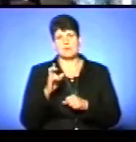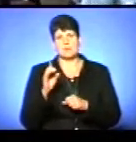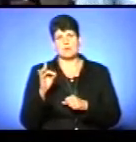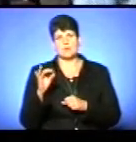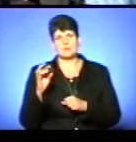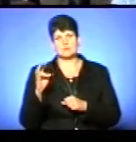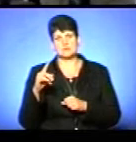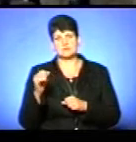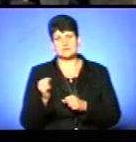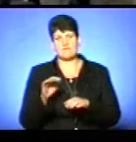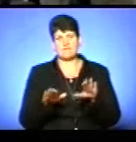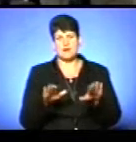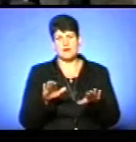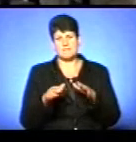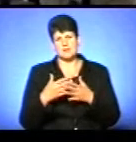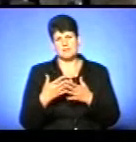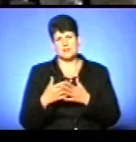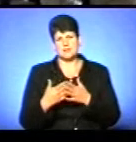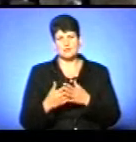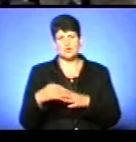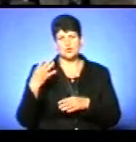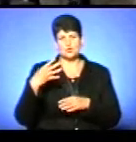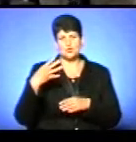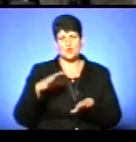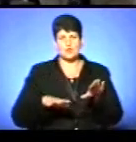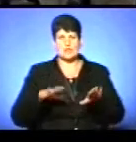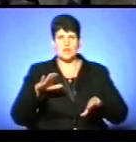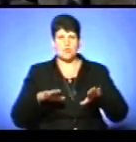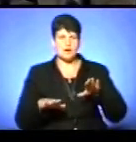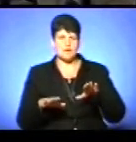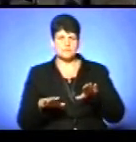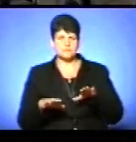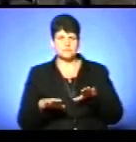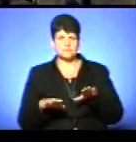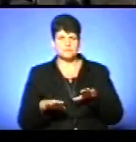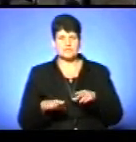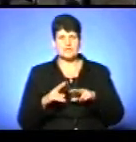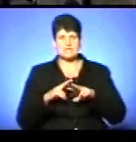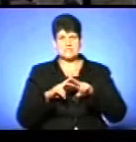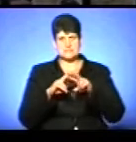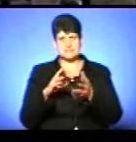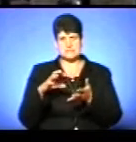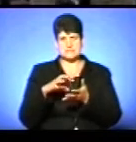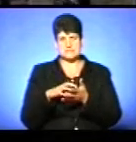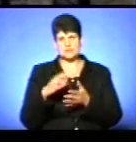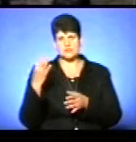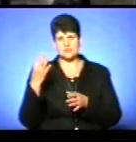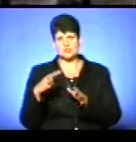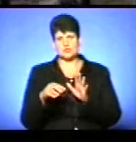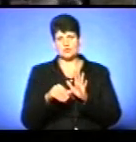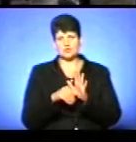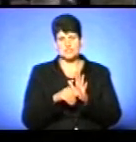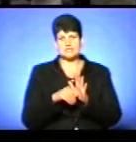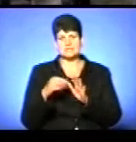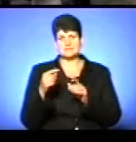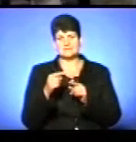Бронзова вага десь приблизно до 40 кілограм, зірка розміром 46 на 45